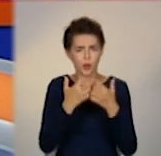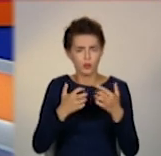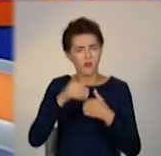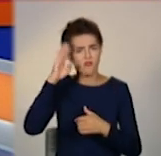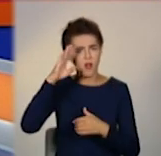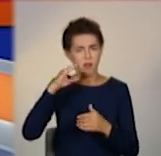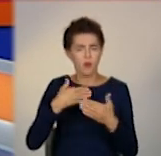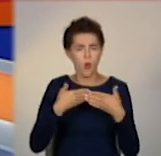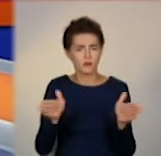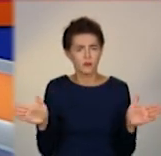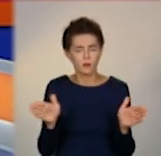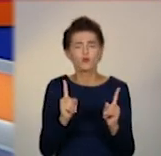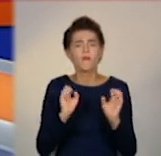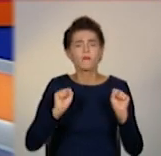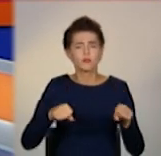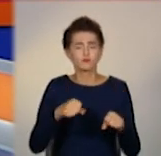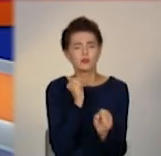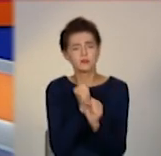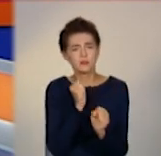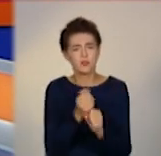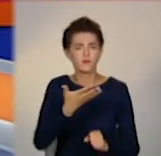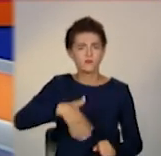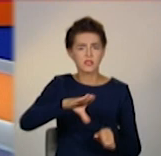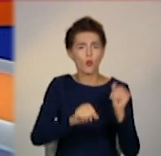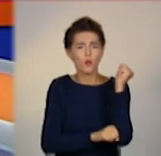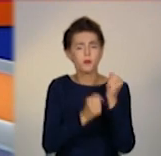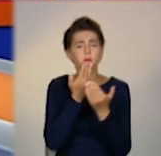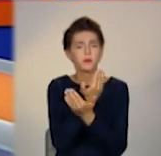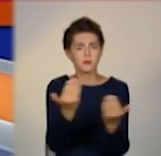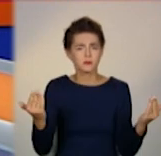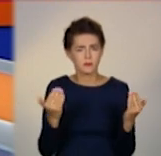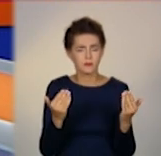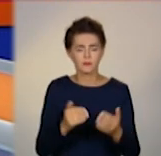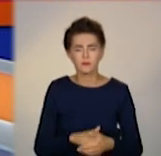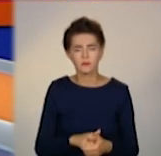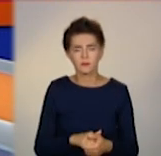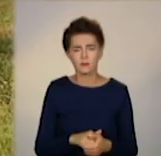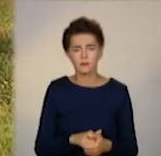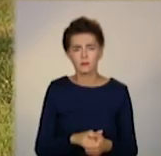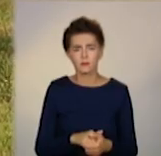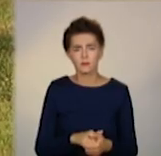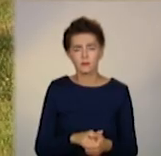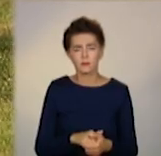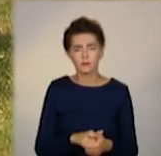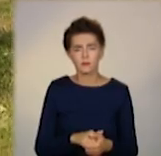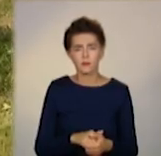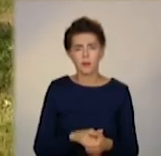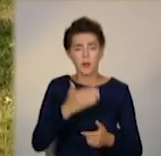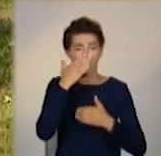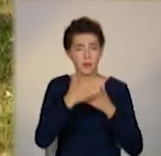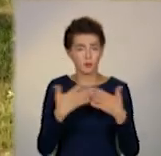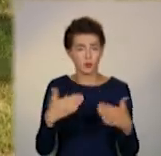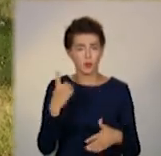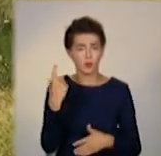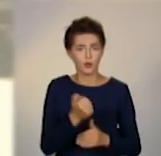що можна вдіяти, в комунальників питала Олена Оспенська. Майже тиждень